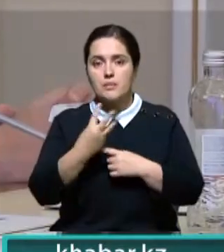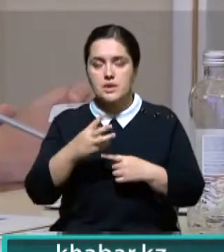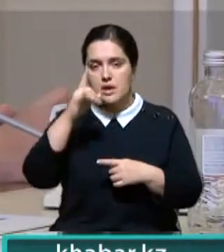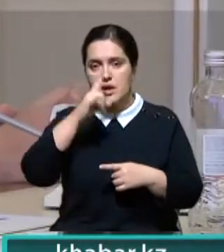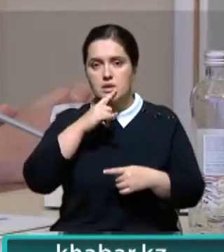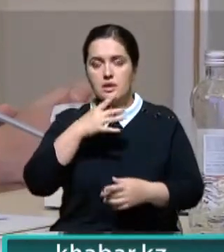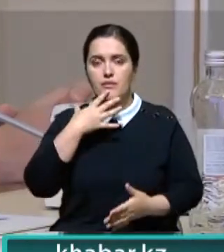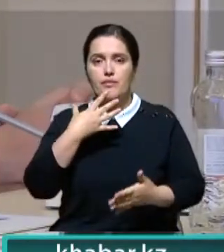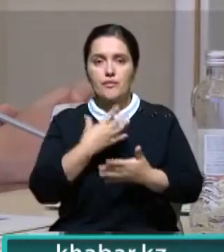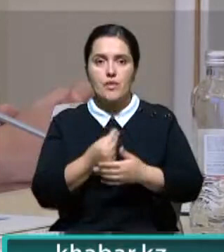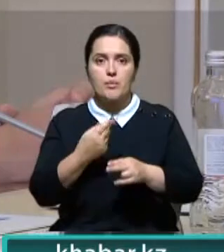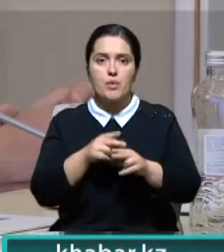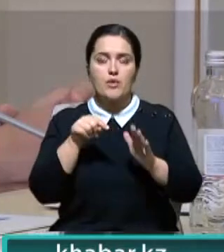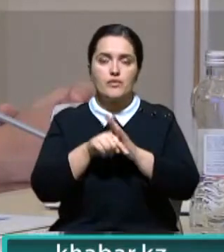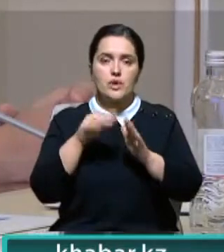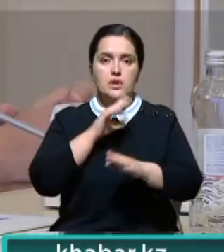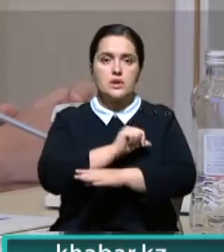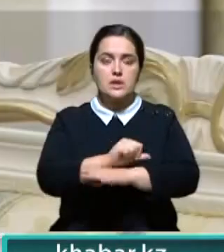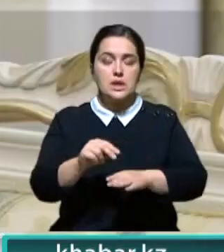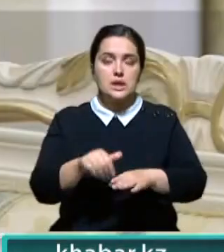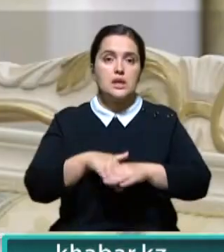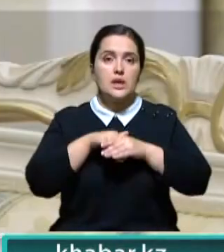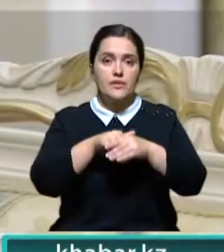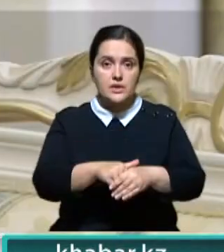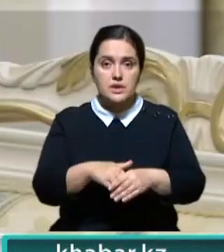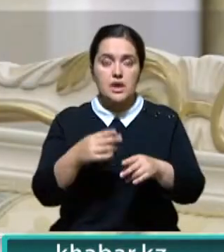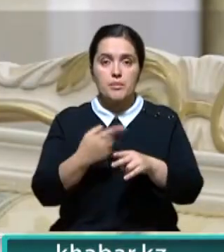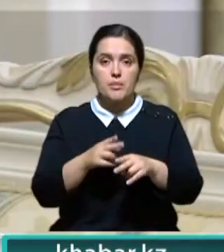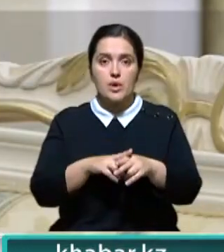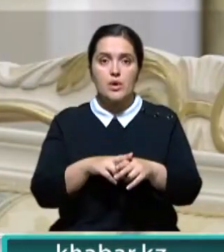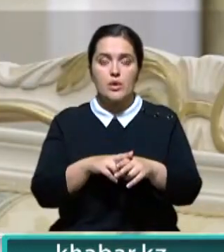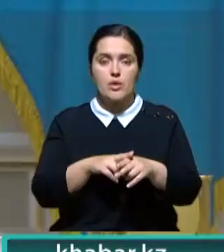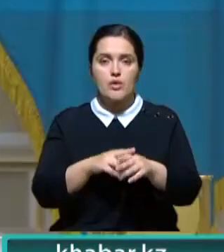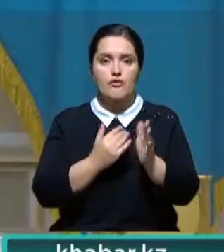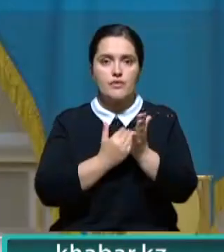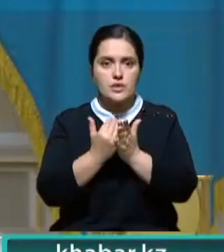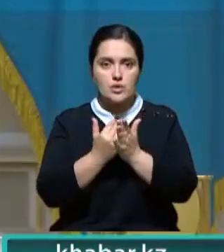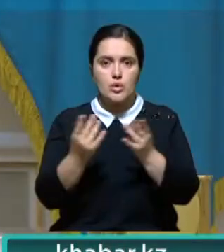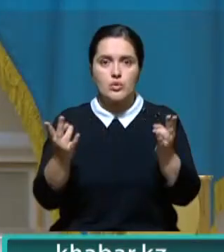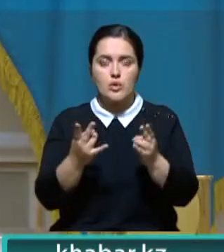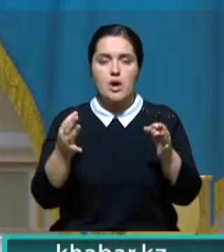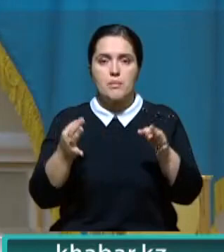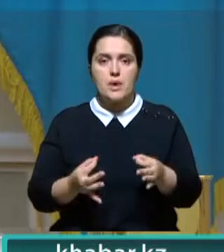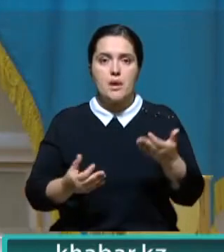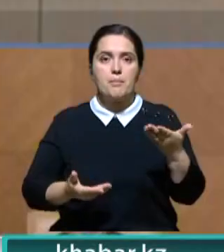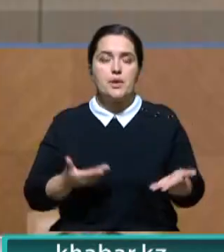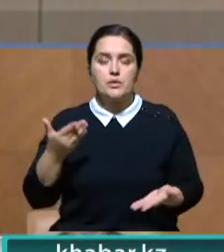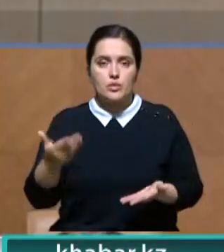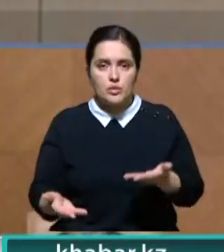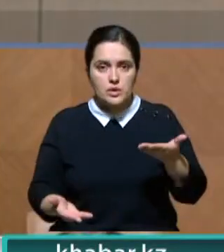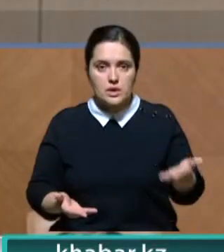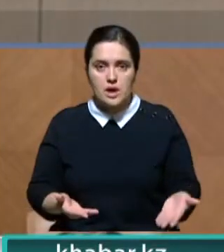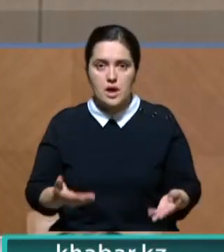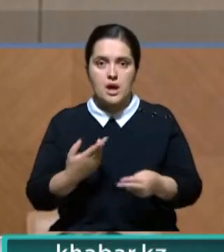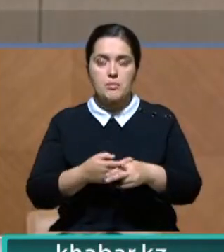Интерес со стороны внутренних и иностранных инвесторов к этой отрасли достаточно высок. Нужны правильные подходы. Это